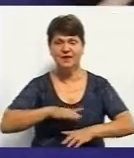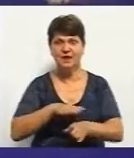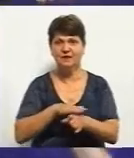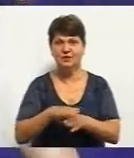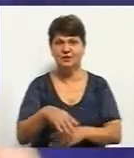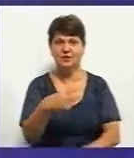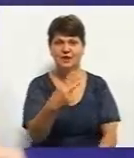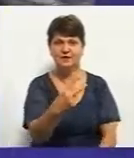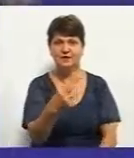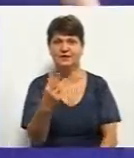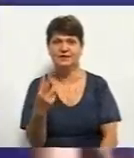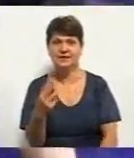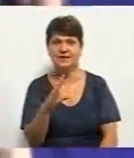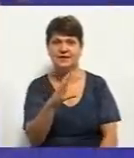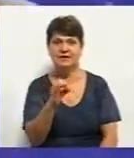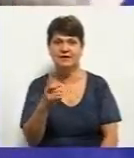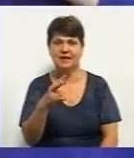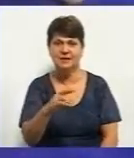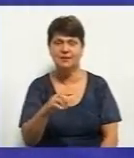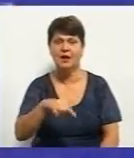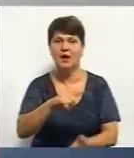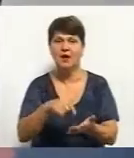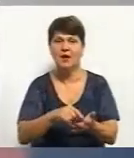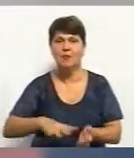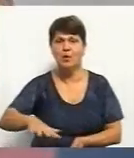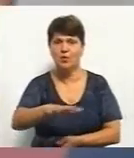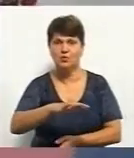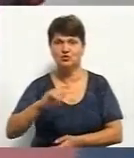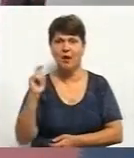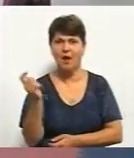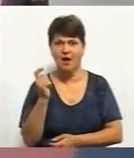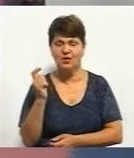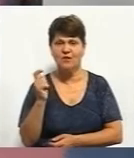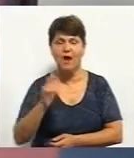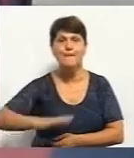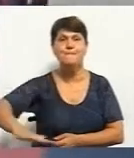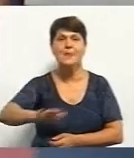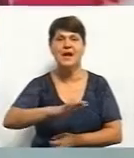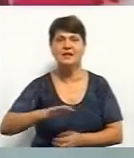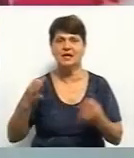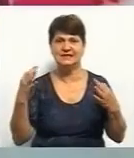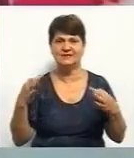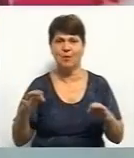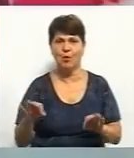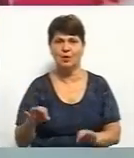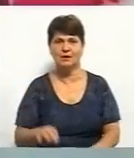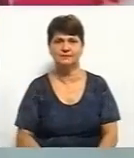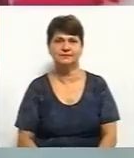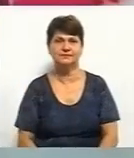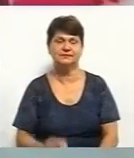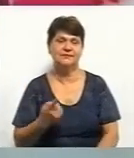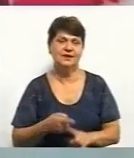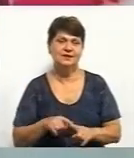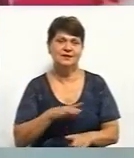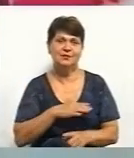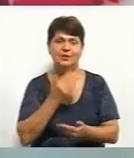серпня на центральній площі Харкова в Майдані Свободи. Тетяна Чегловська, Ігор Самчук, новини на Суспільному, Вінниця. І це була